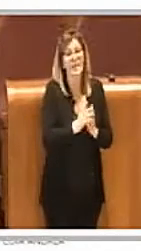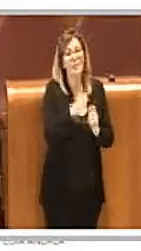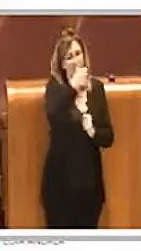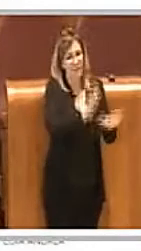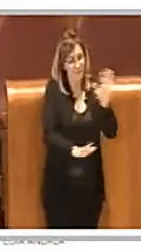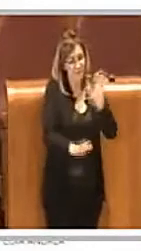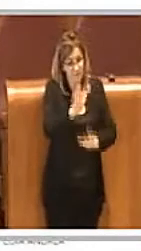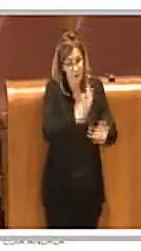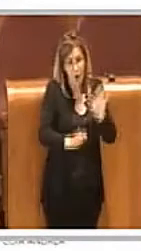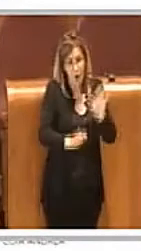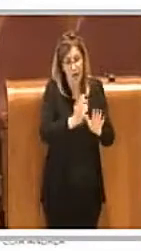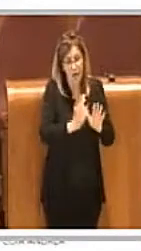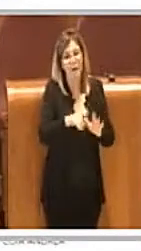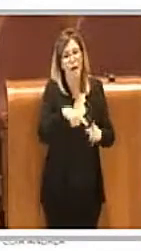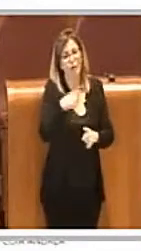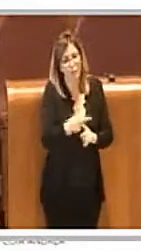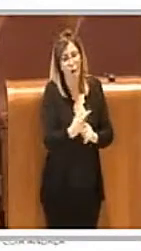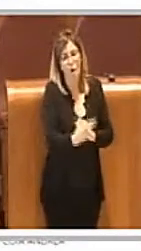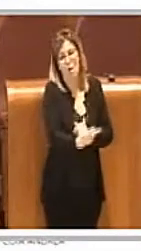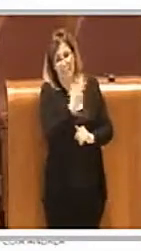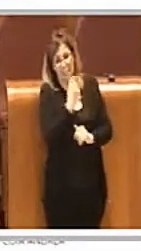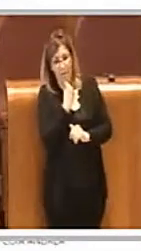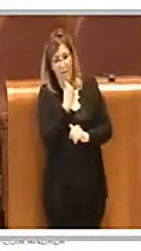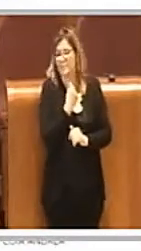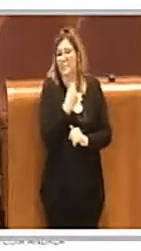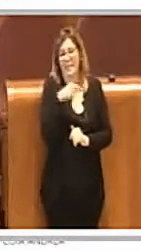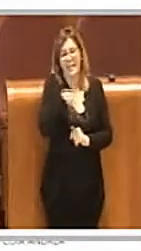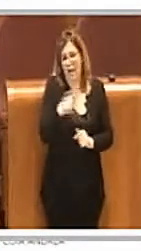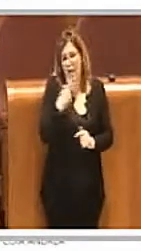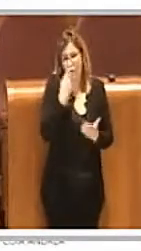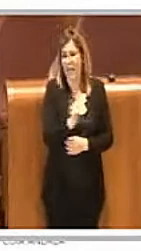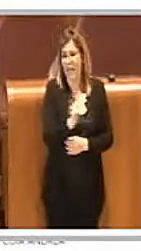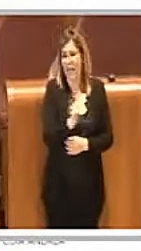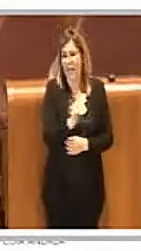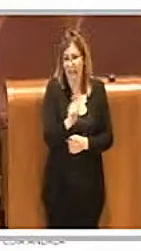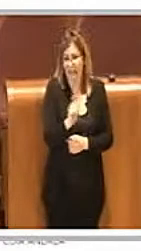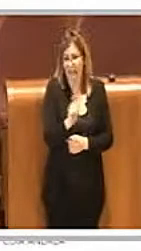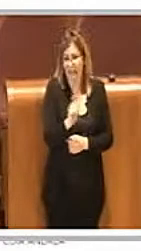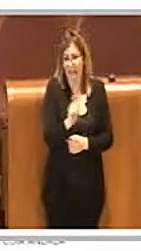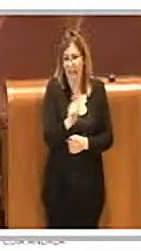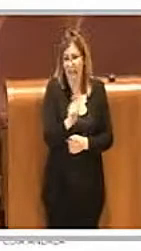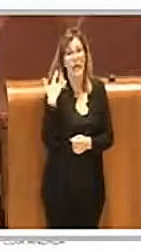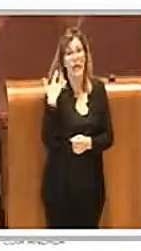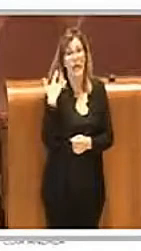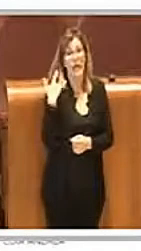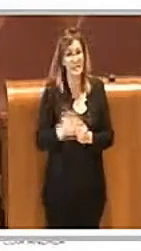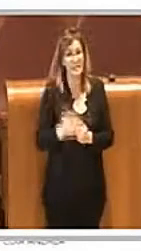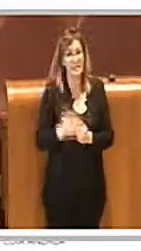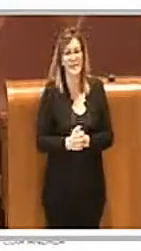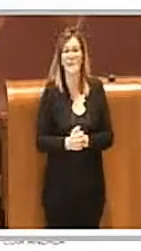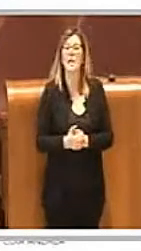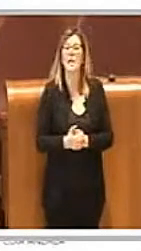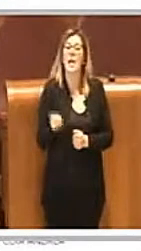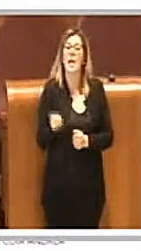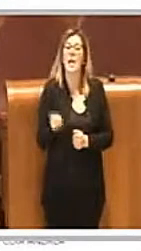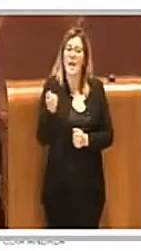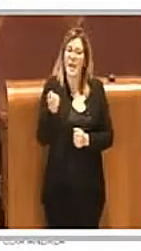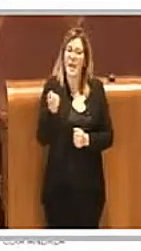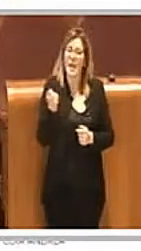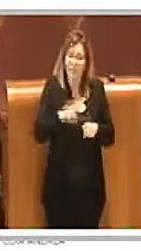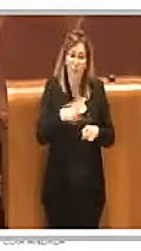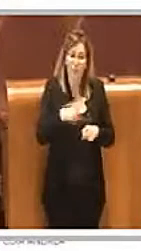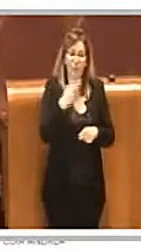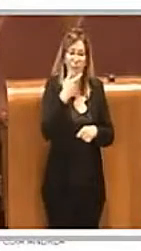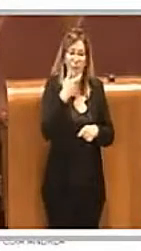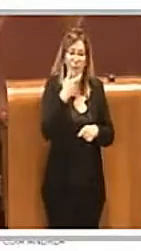perché sono assolutamente fuori luogo. Grazie per questo e anche per le motivazioni da lui